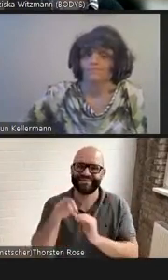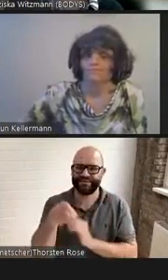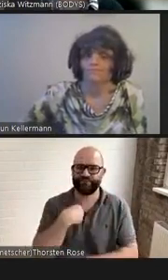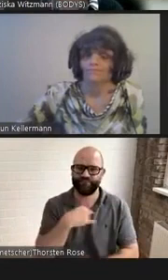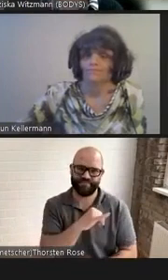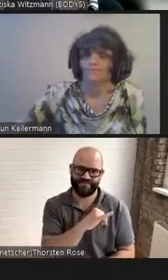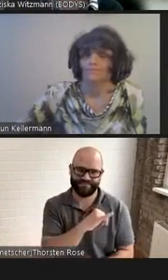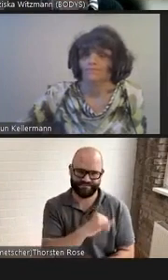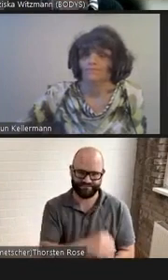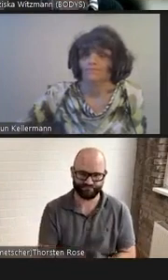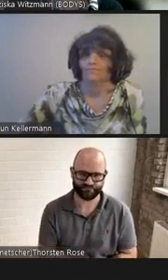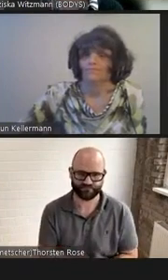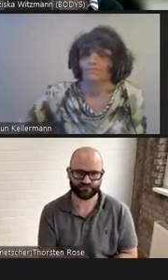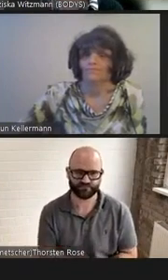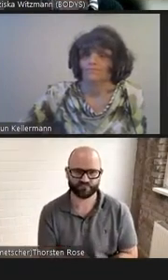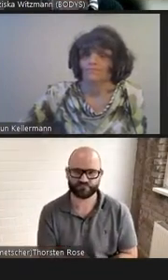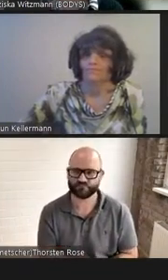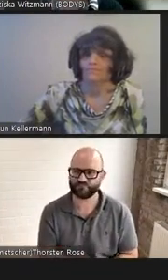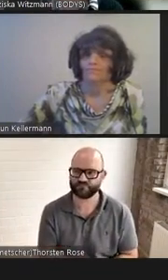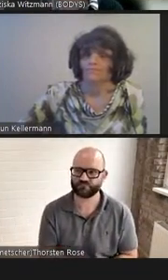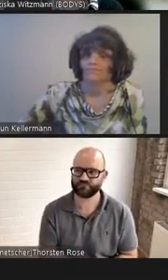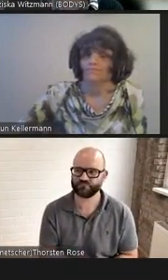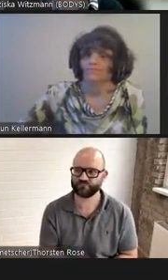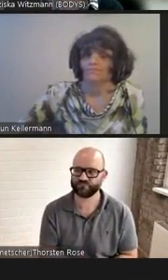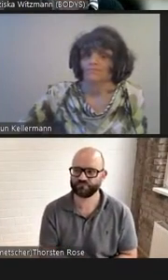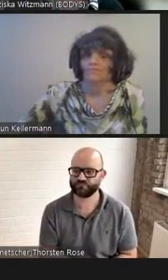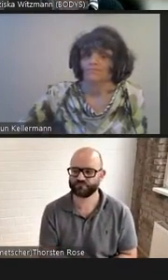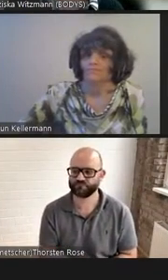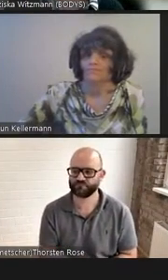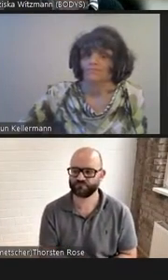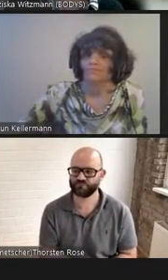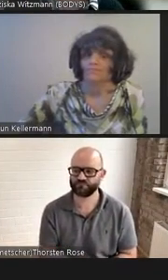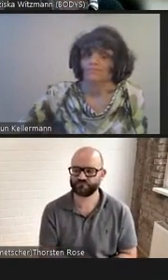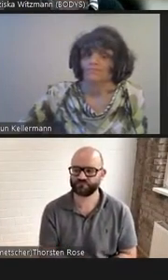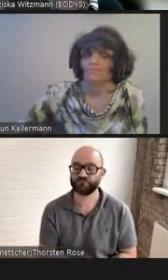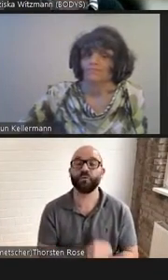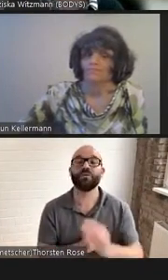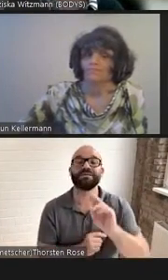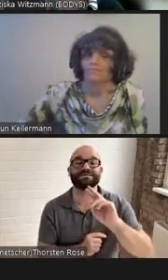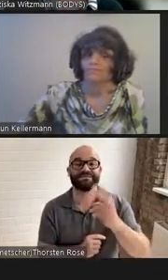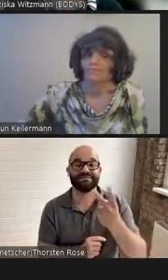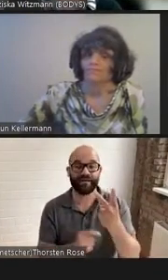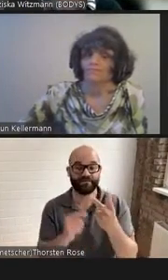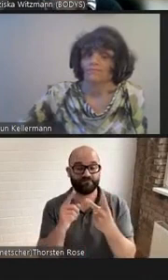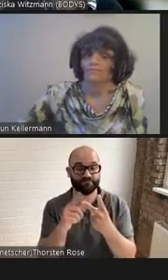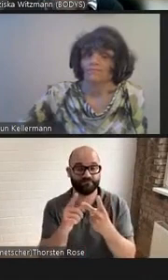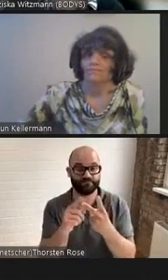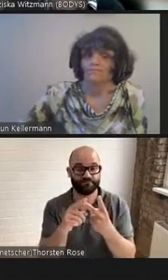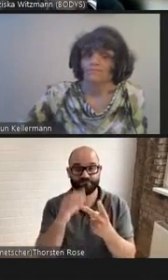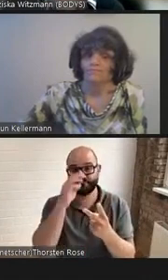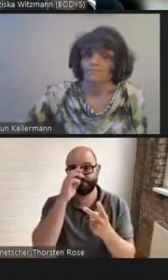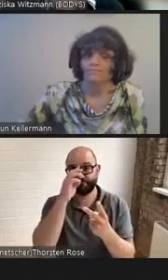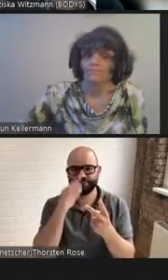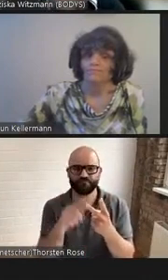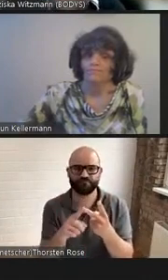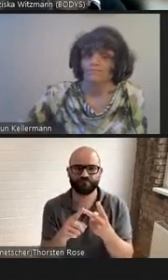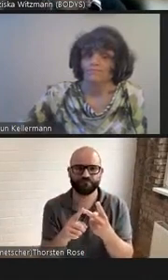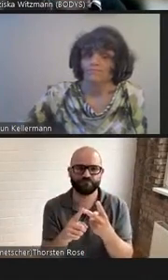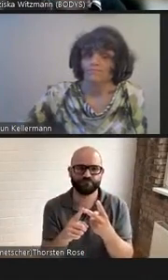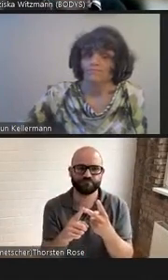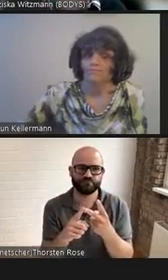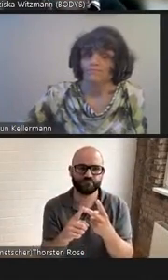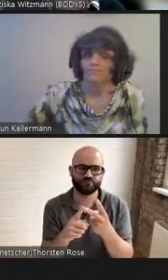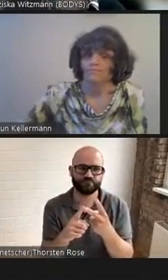nennen. Eine zweite Frage ist für uns die Frage nach der